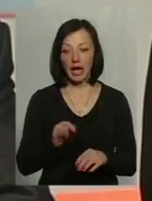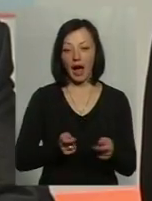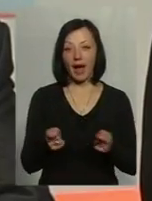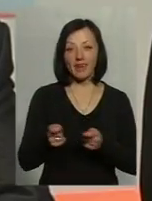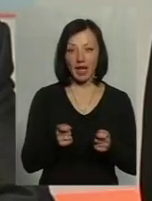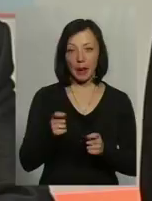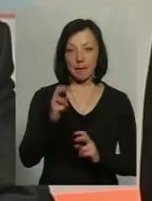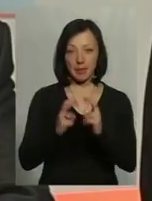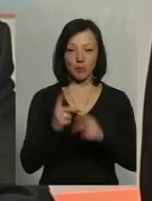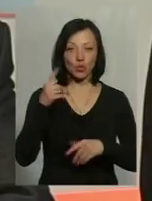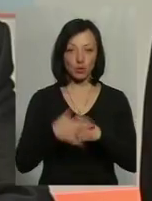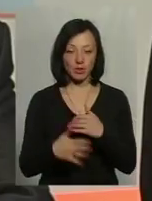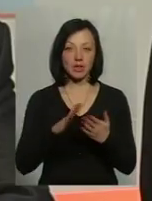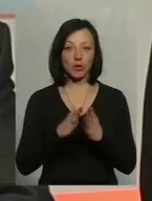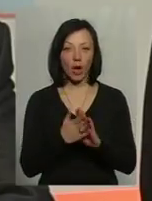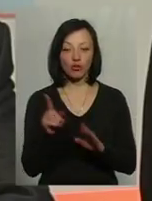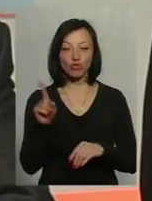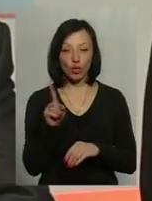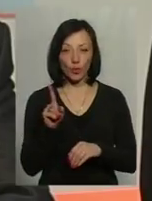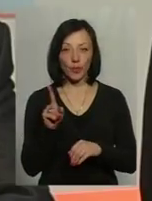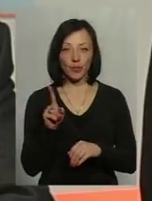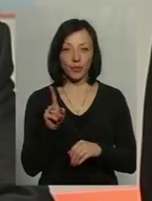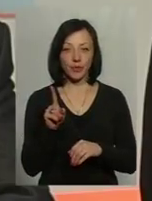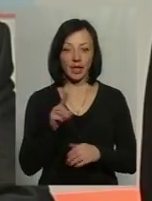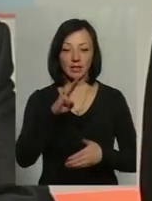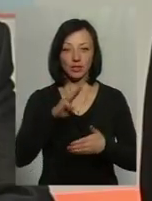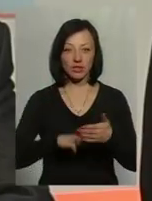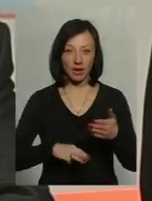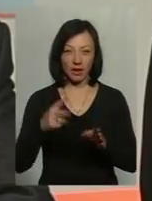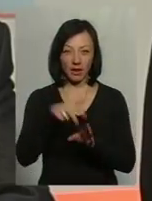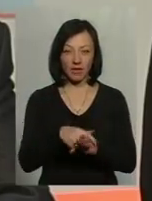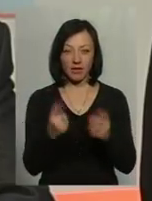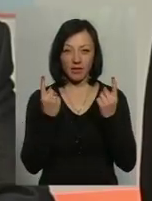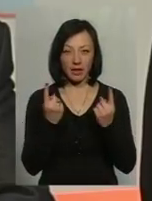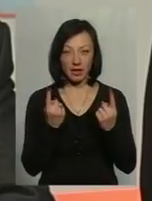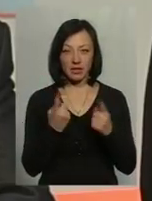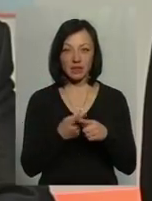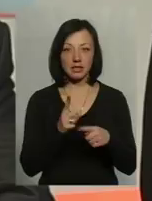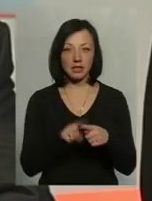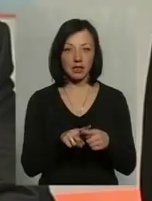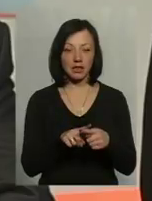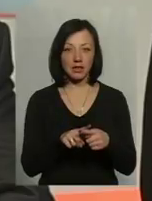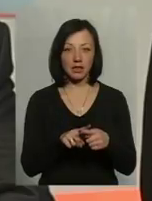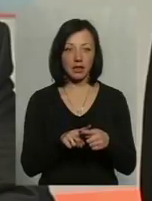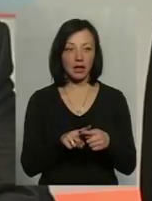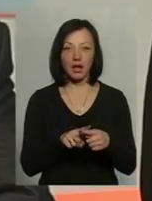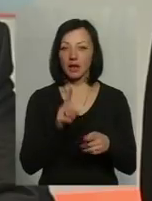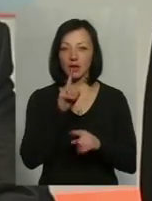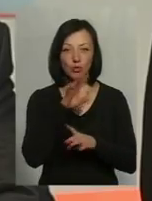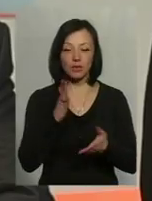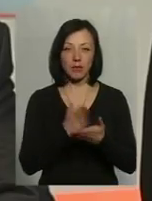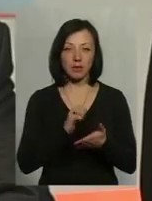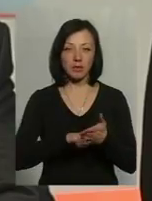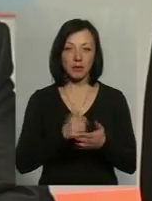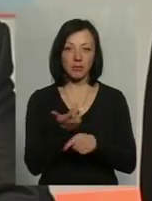розуміють ситуацію, що накладення великих цих грандіозних штрафів, воно не призведе до того, що